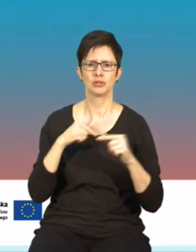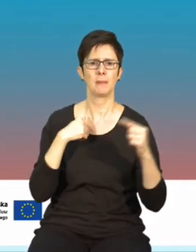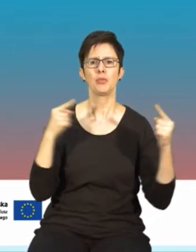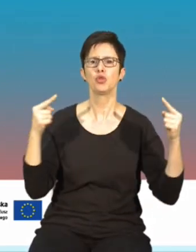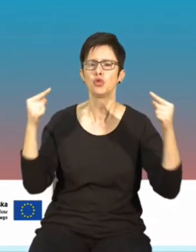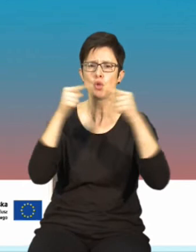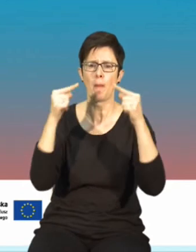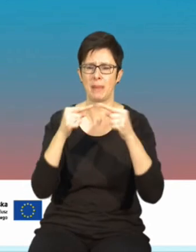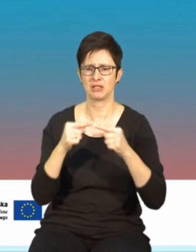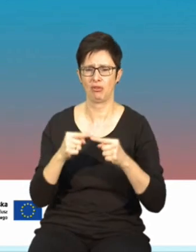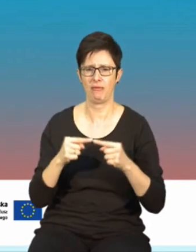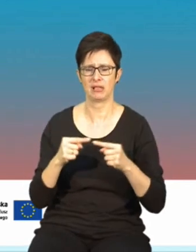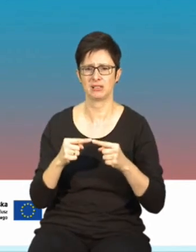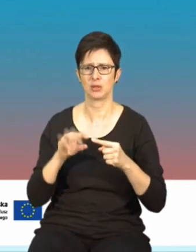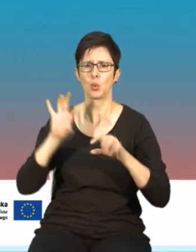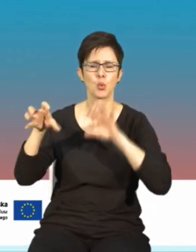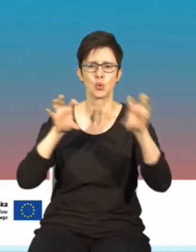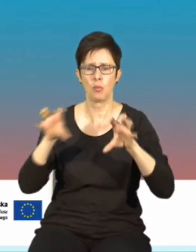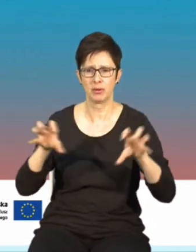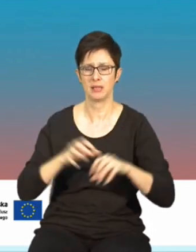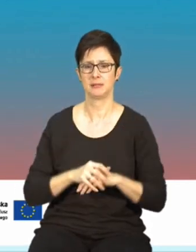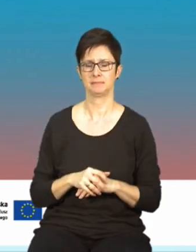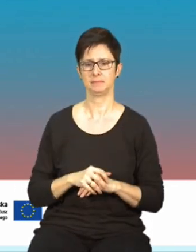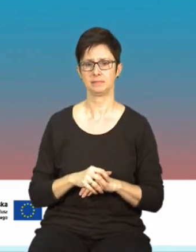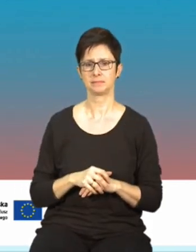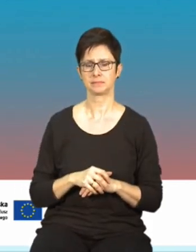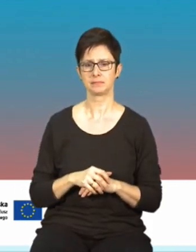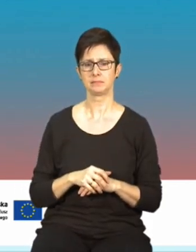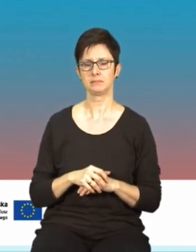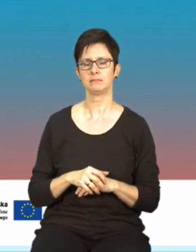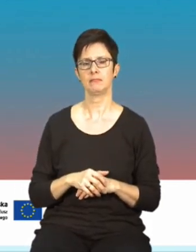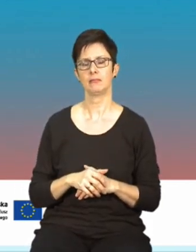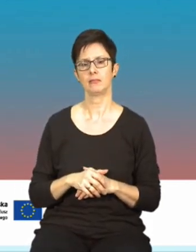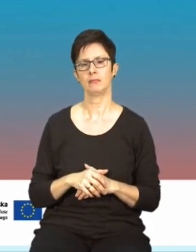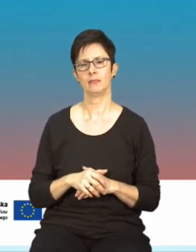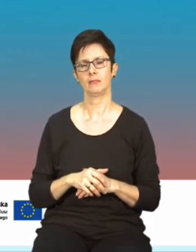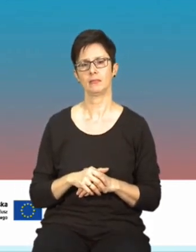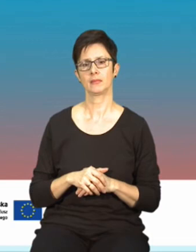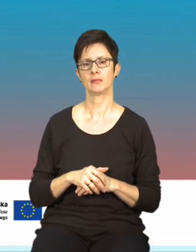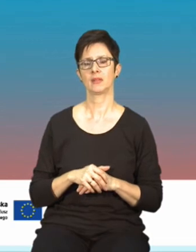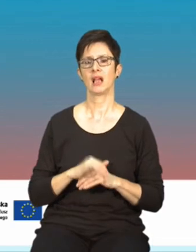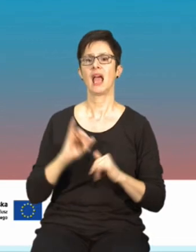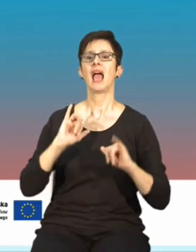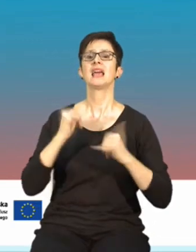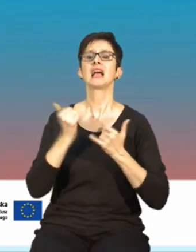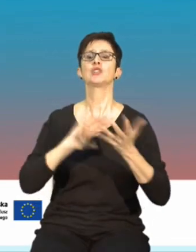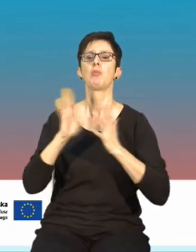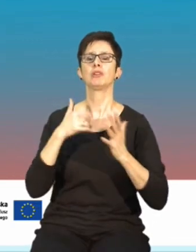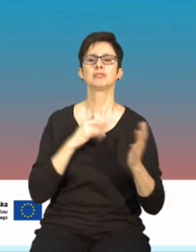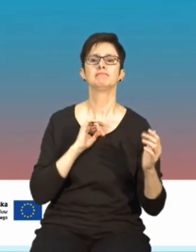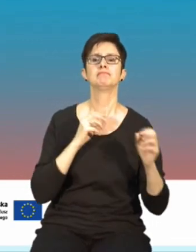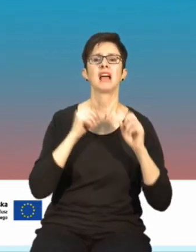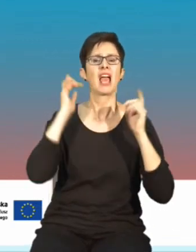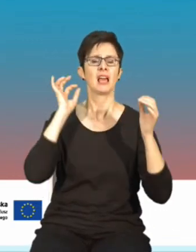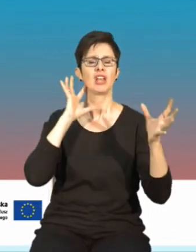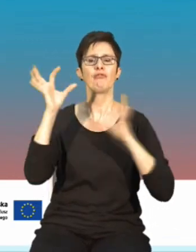grup, jak i w pionie, czyli jeśli chodzi o kanały dotarcia. Tutaj